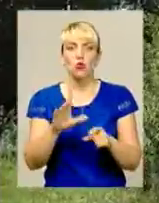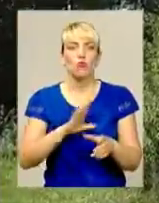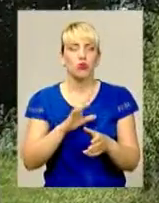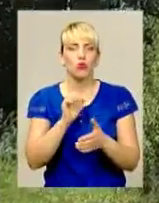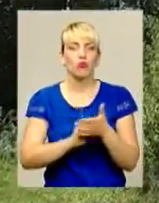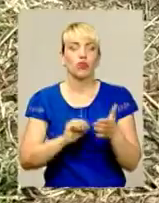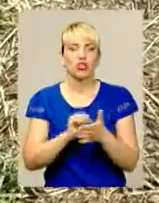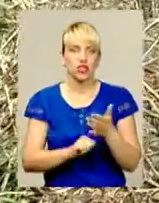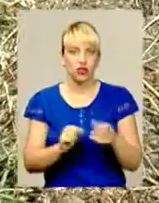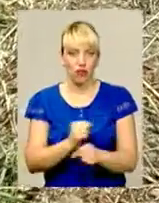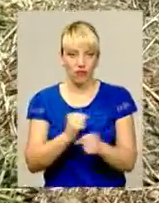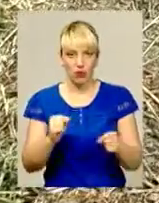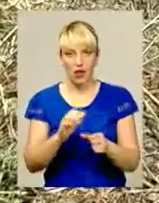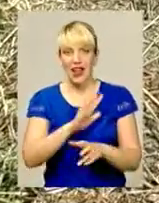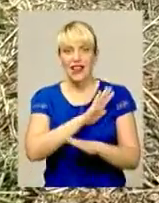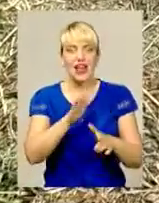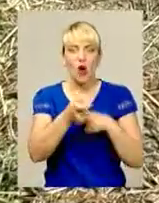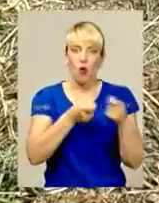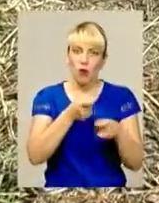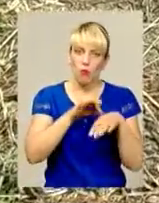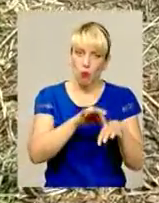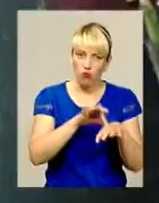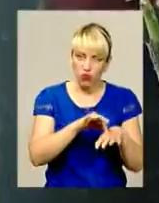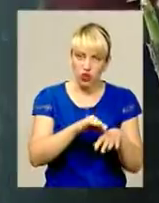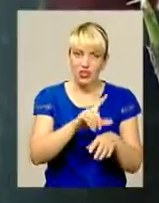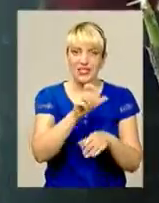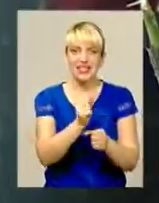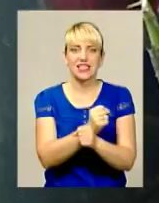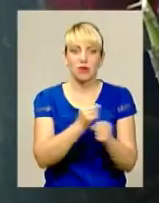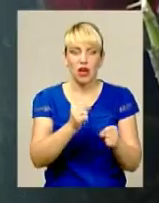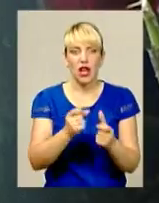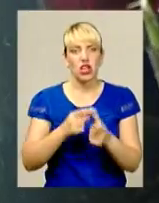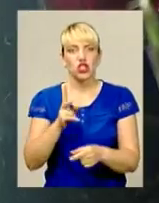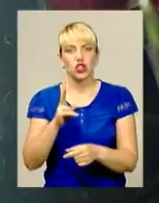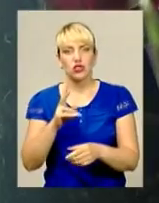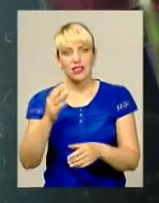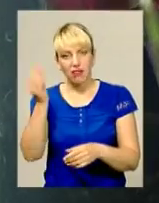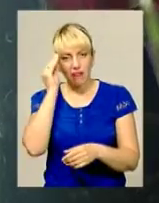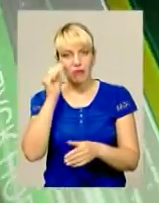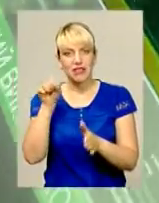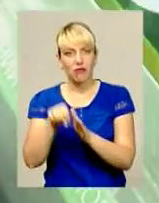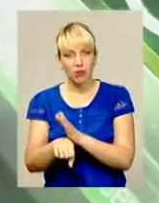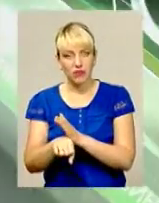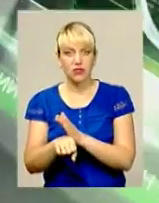поводження з боєприпасами чи замог на вбивство, встановить слідство. У будь-якому разі винуватись може сісти за грати на п'ять років.